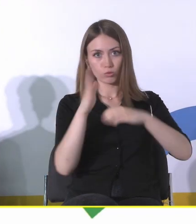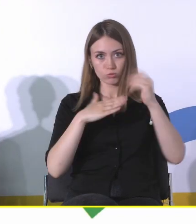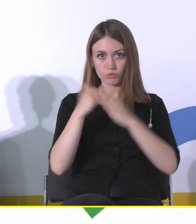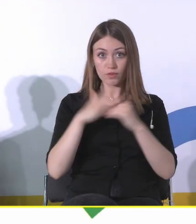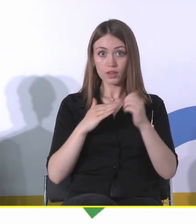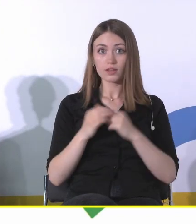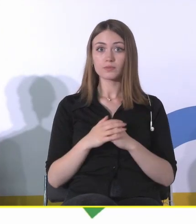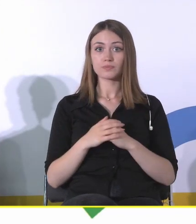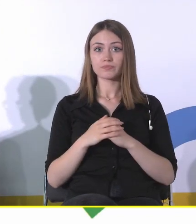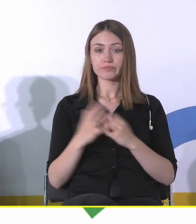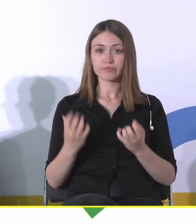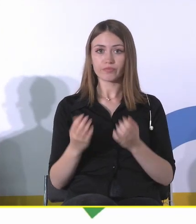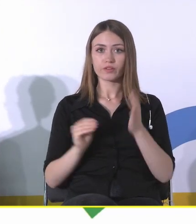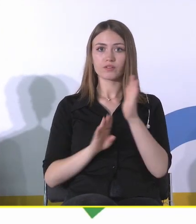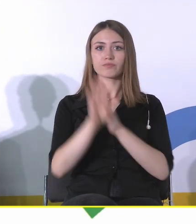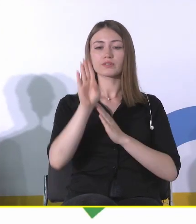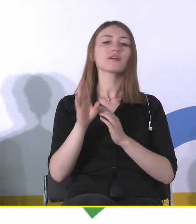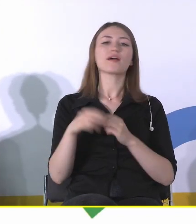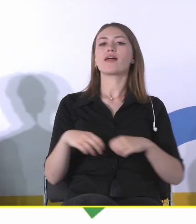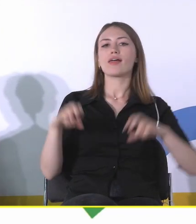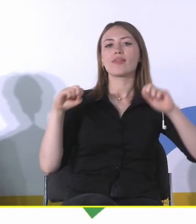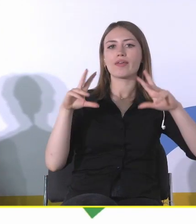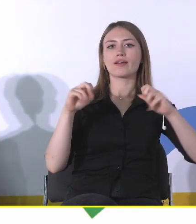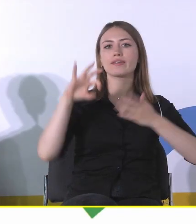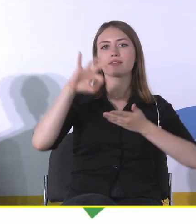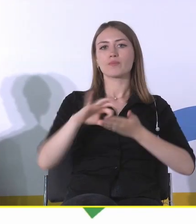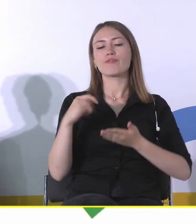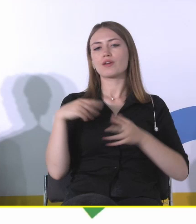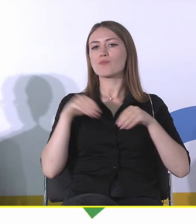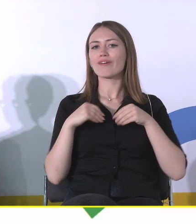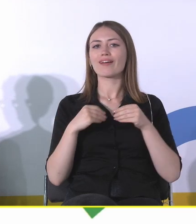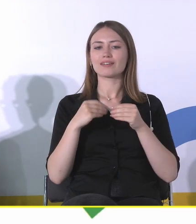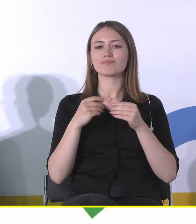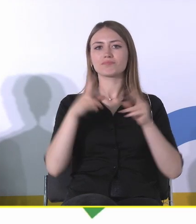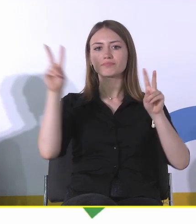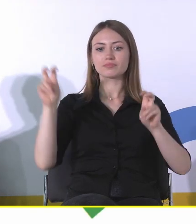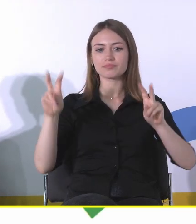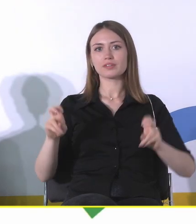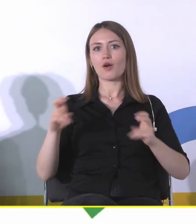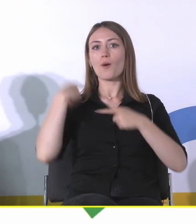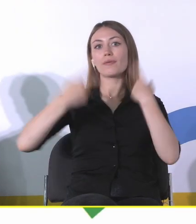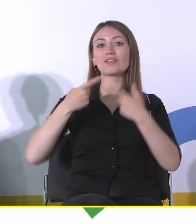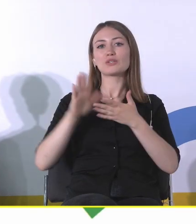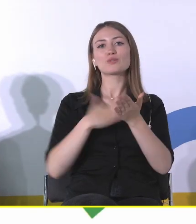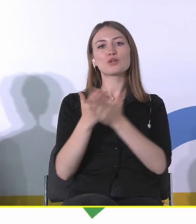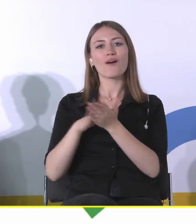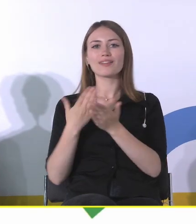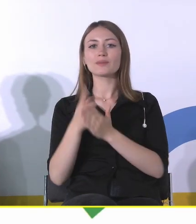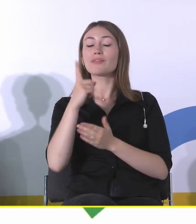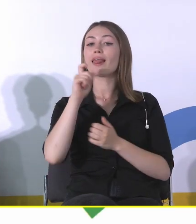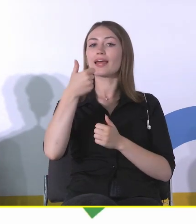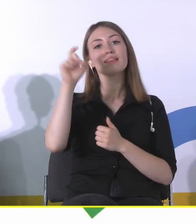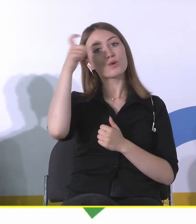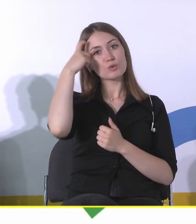Na pewno może. I mogłabym tutaj też zacytować kilka bardzo ciekawych przykładów. Ale jest taka jedna główna refleksja,